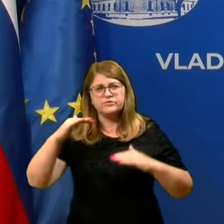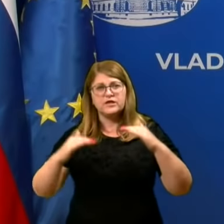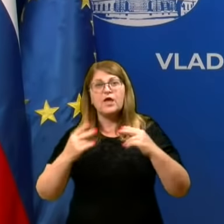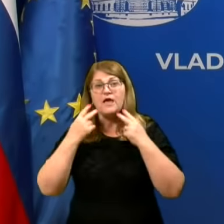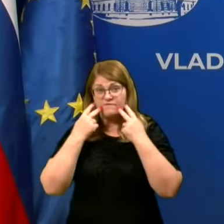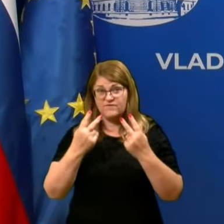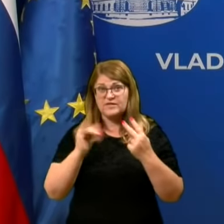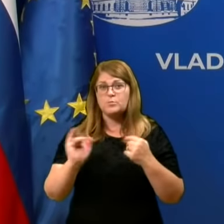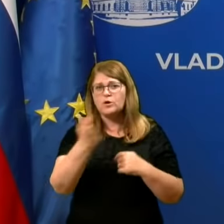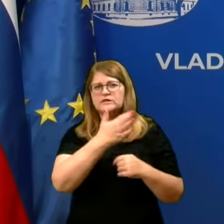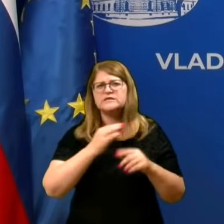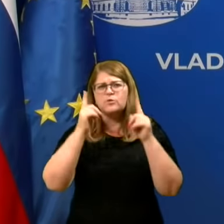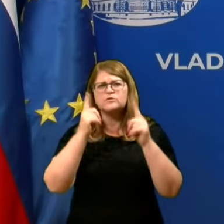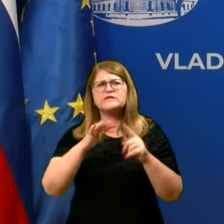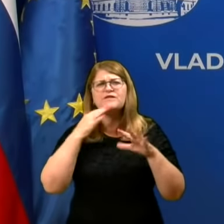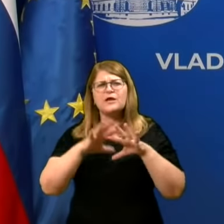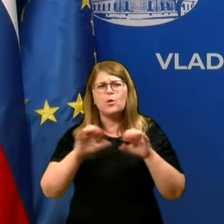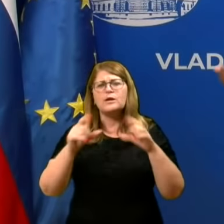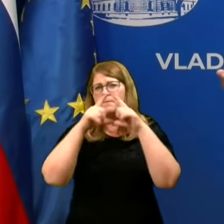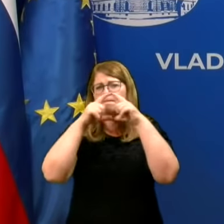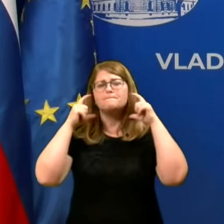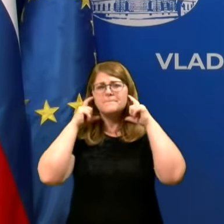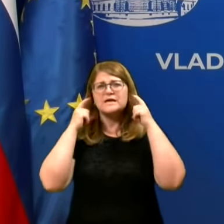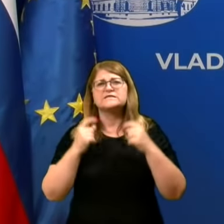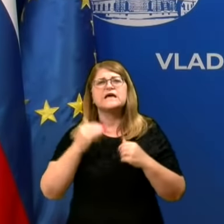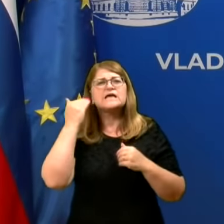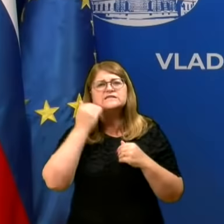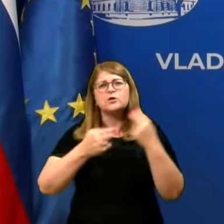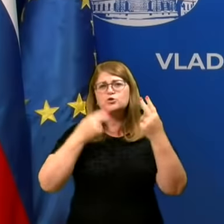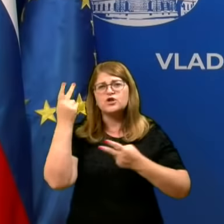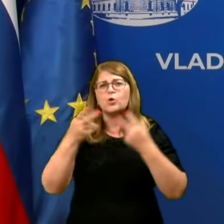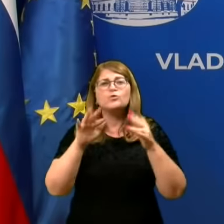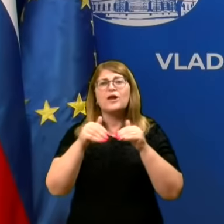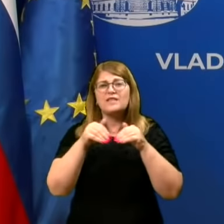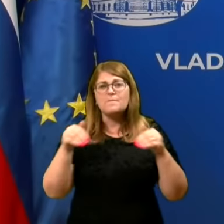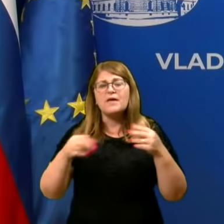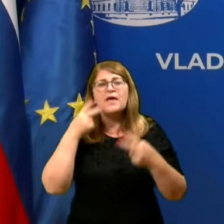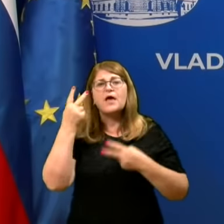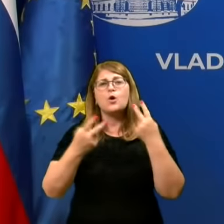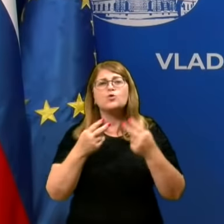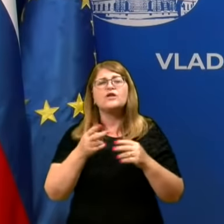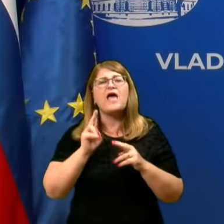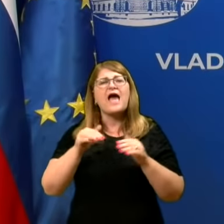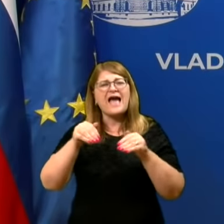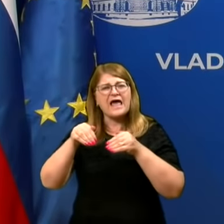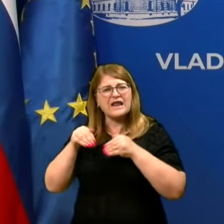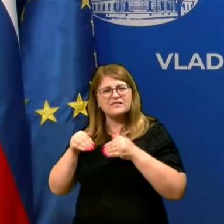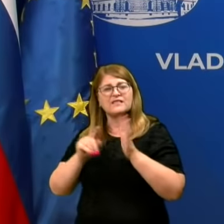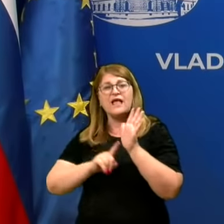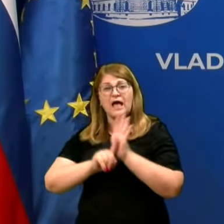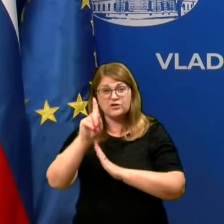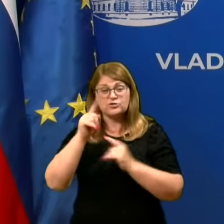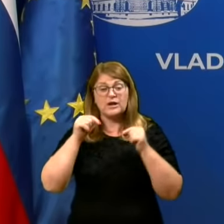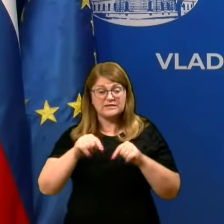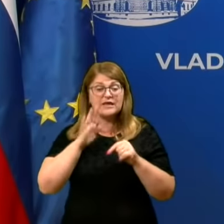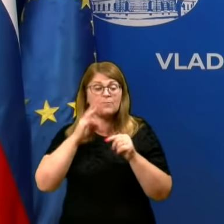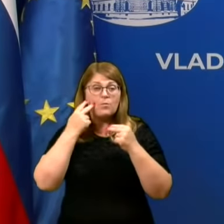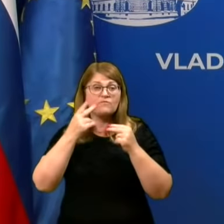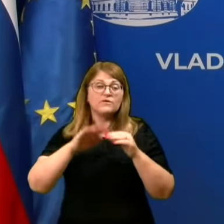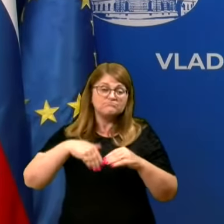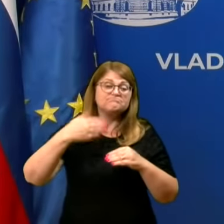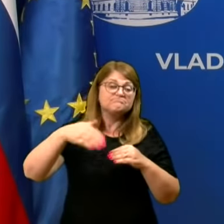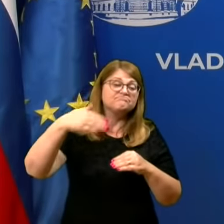smo vzpostavili veliko ukrepov, maske, strože kontrole na mejah, kontrole nad karantenami. Rezultat tega bomo videli